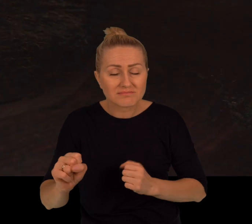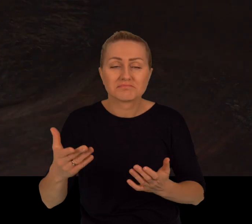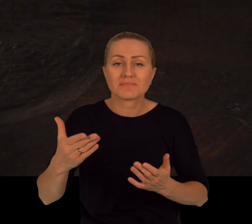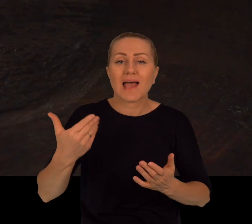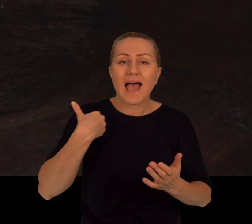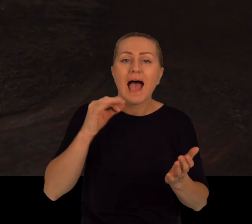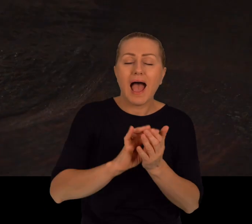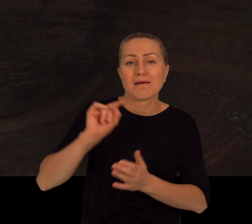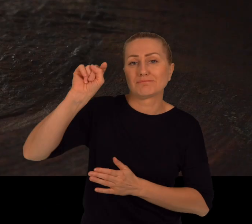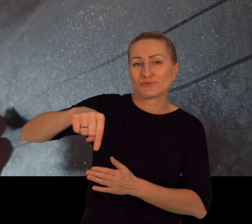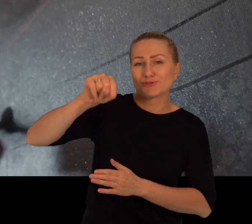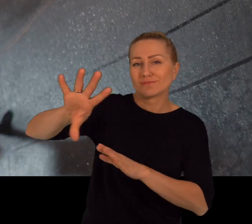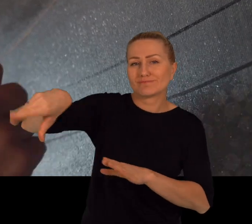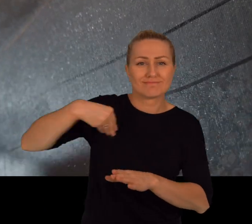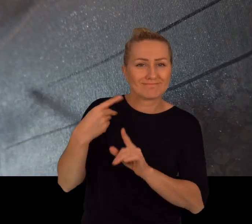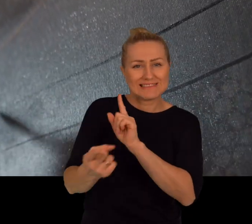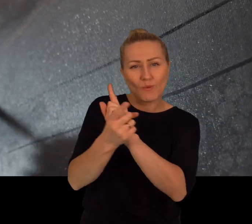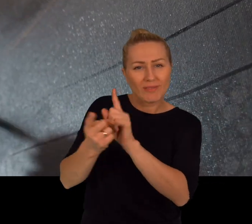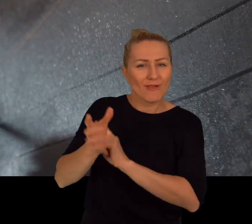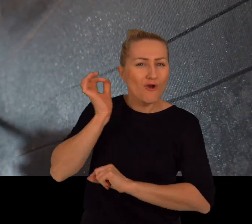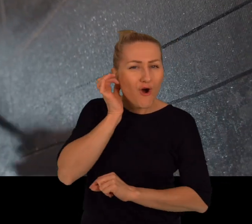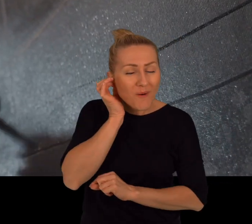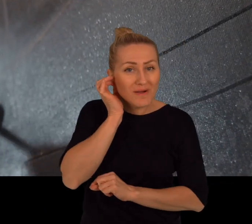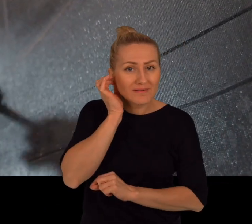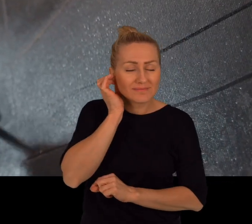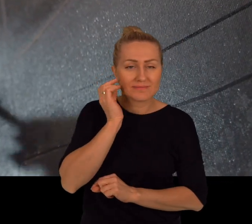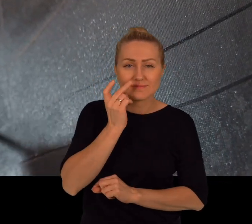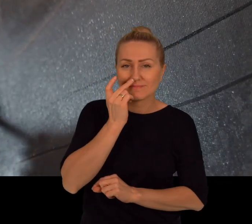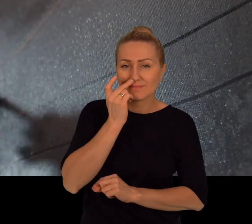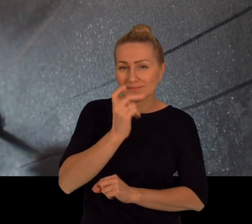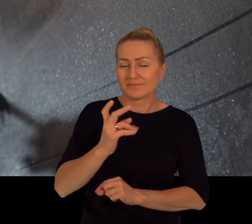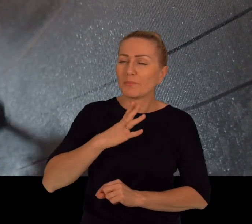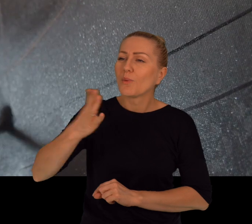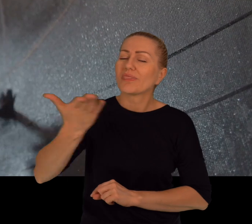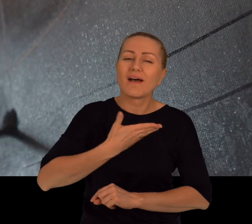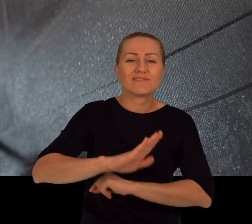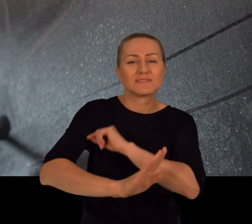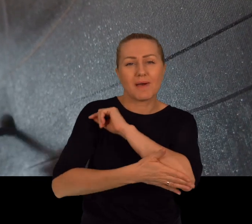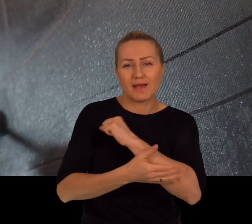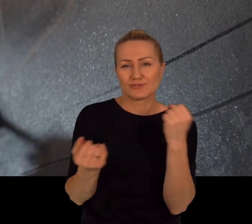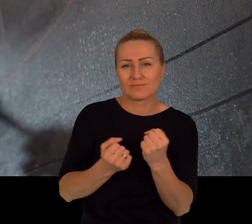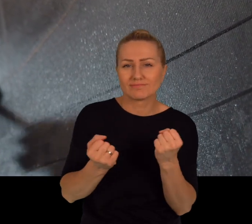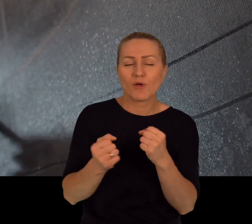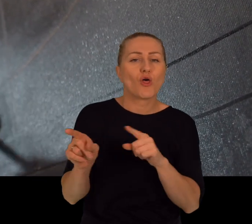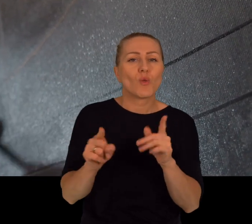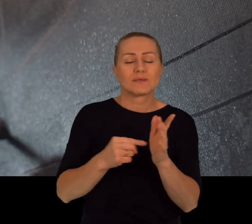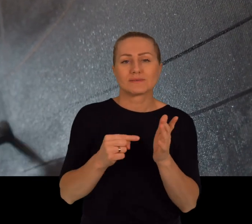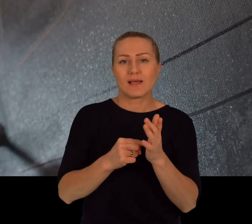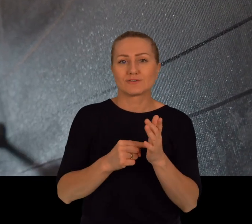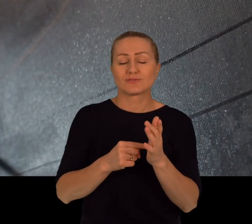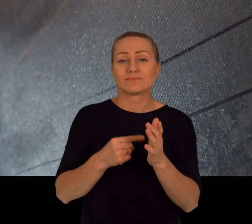I chodząc na te spotkania z kobietami, ja miałam wsparcie tego typu, że ja dowiadywałam się,